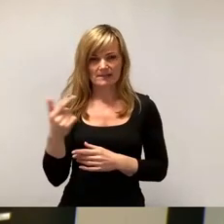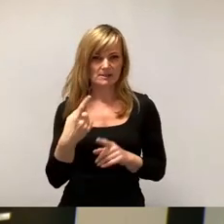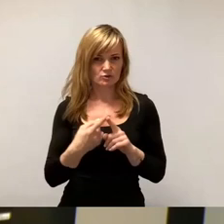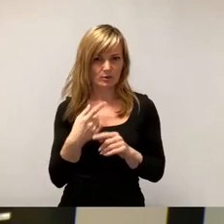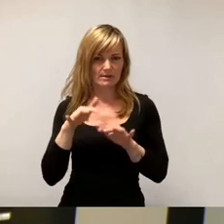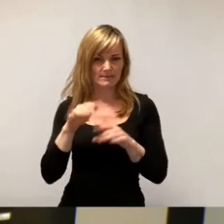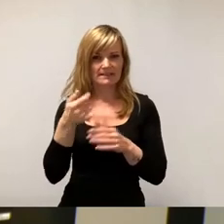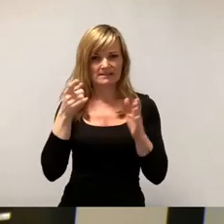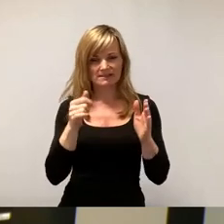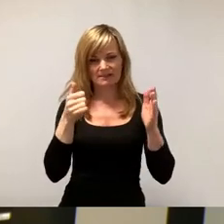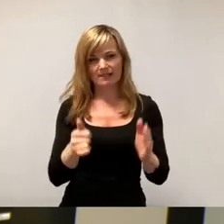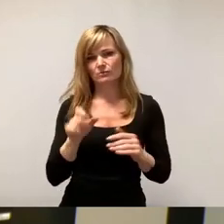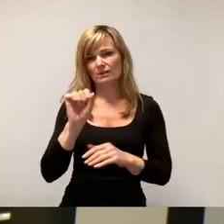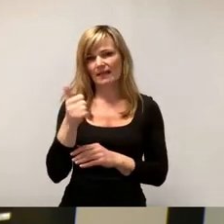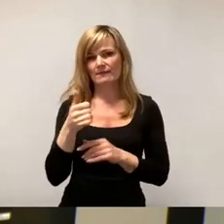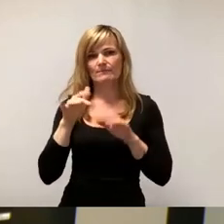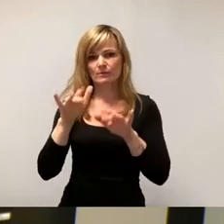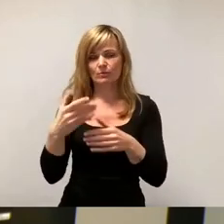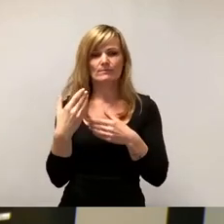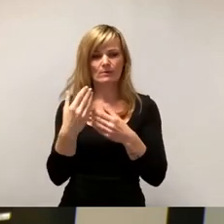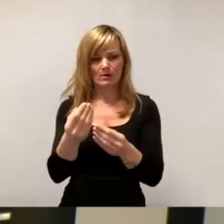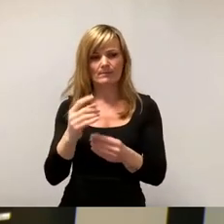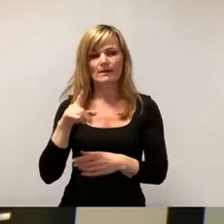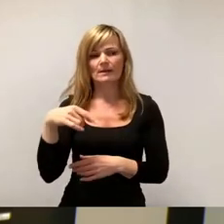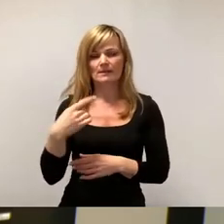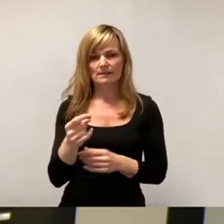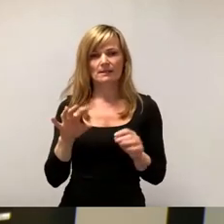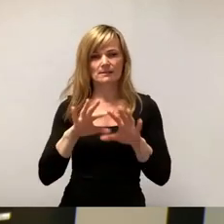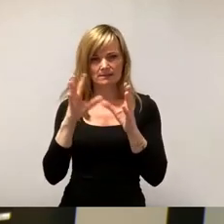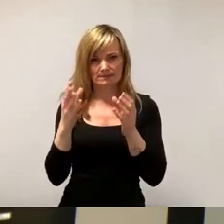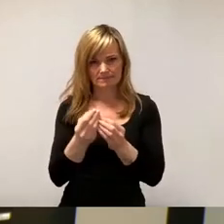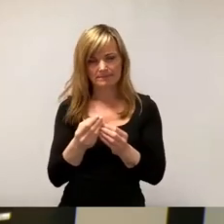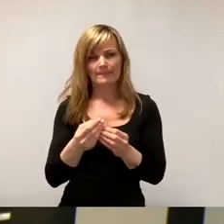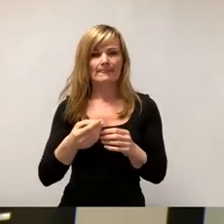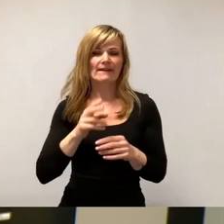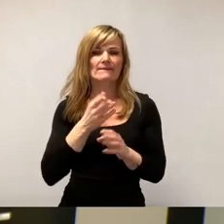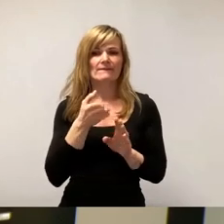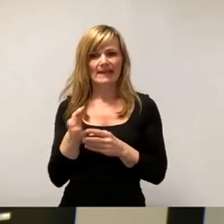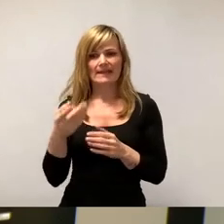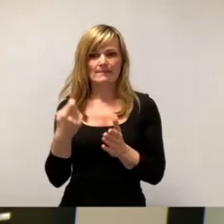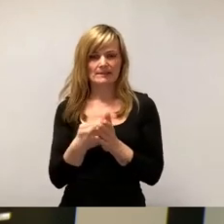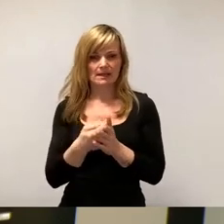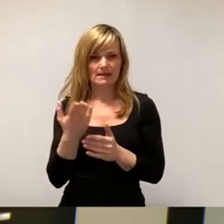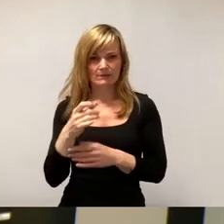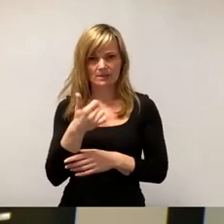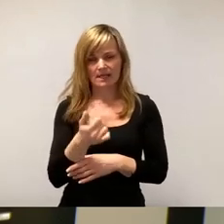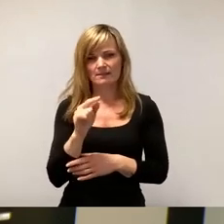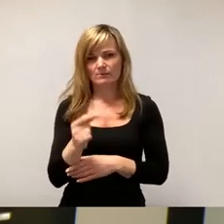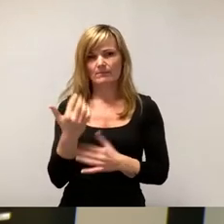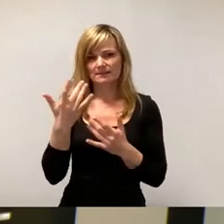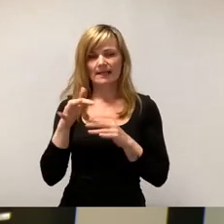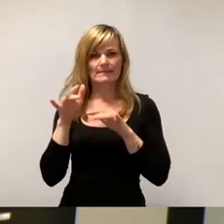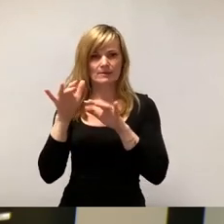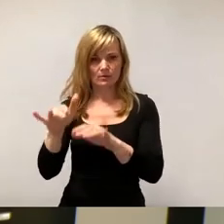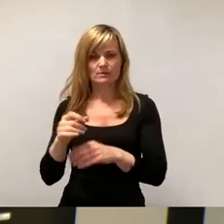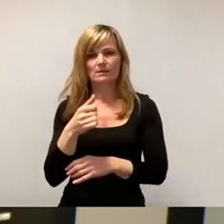bekommen. Dann hat aber ein kulminierter Fehlbetrag von 1,3